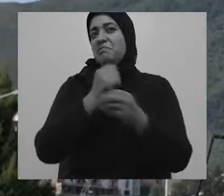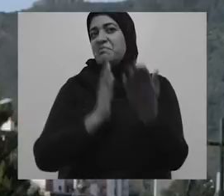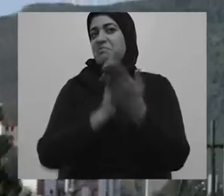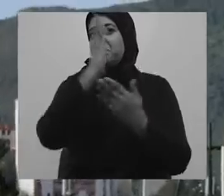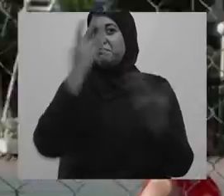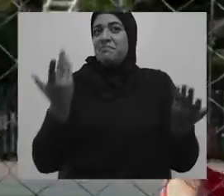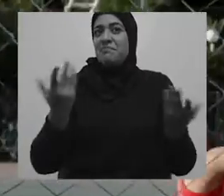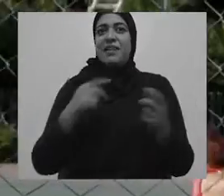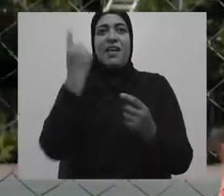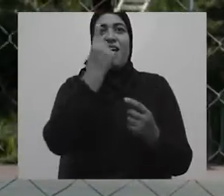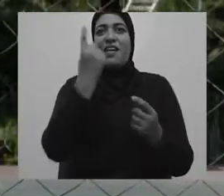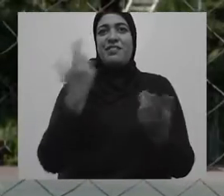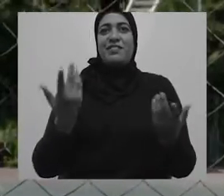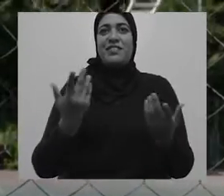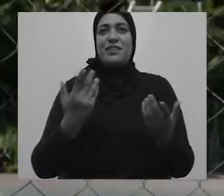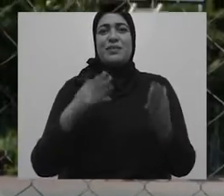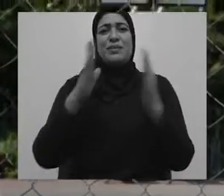c'est la motivation des enquêteurs.